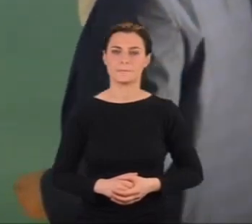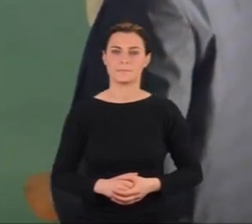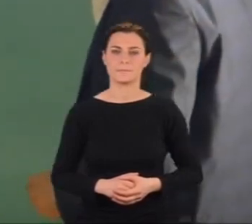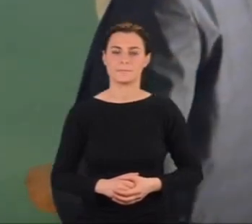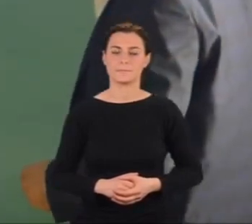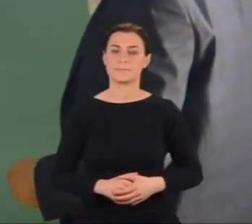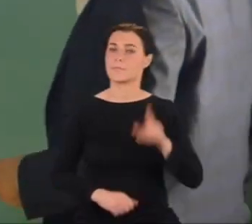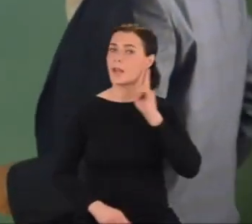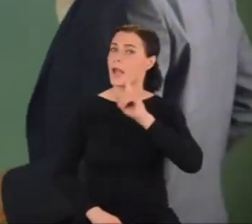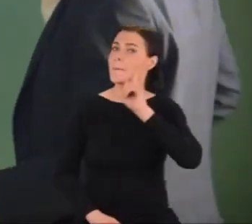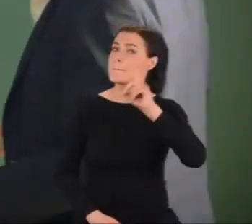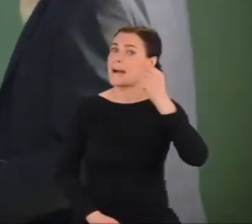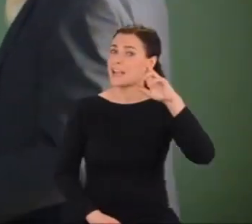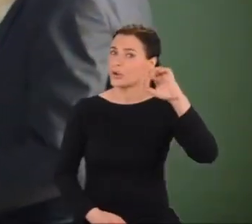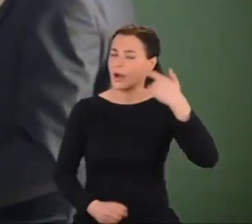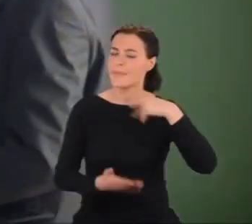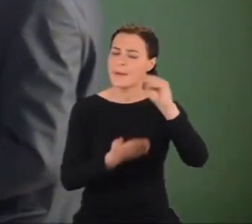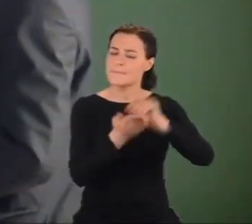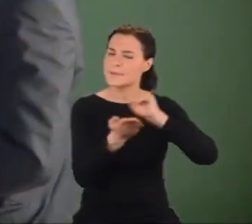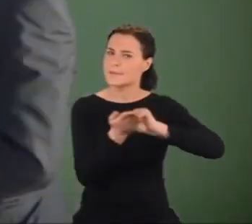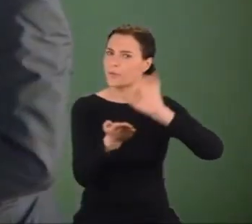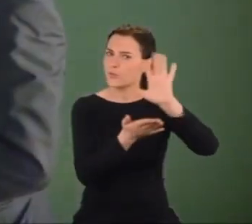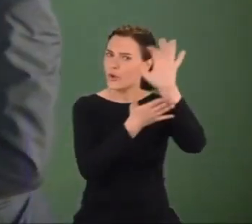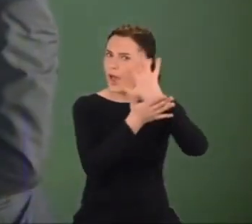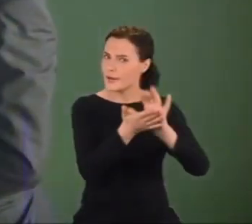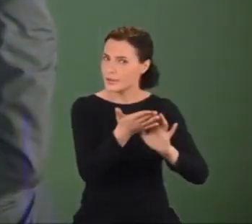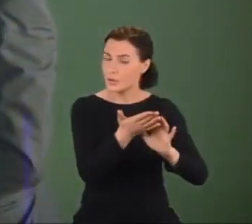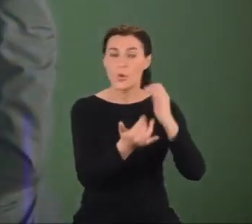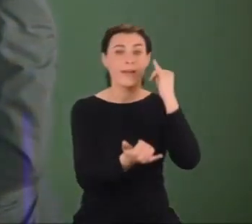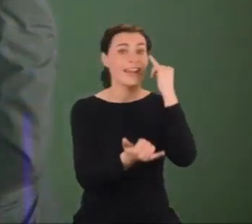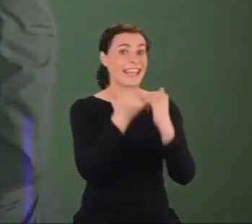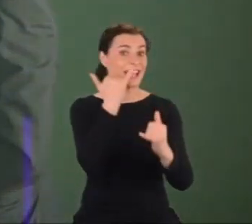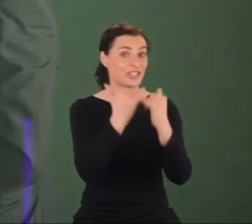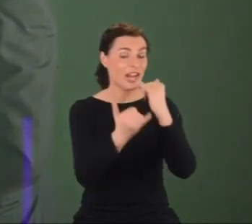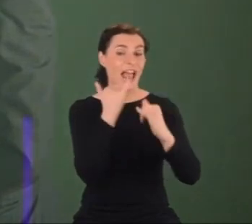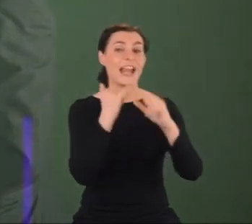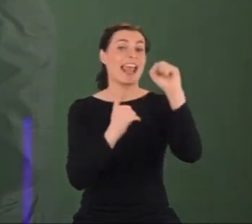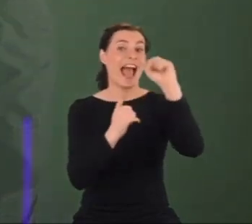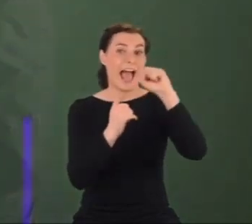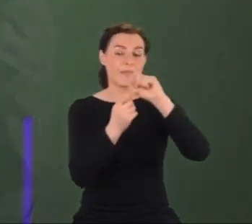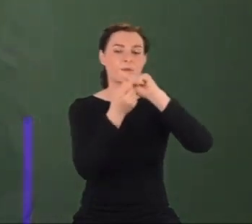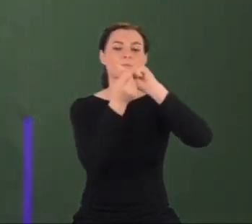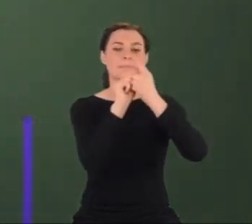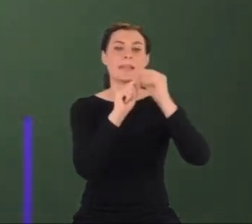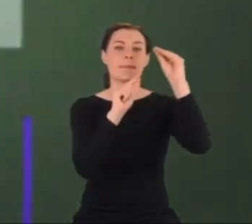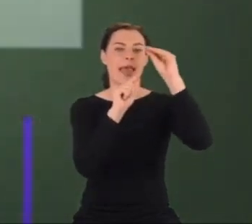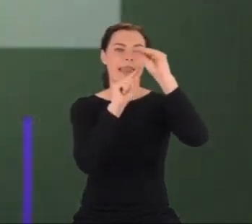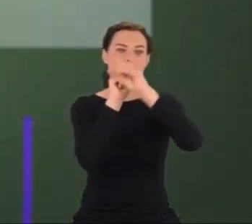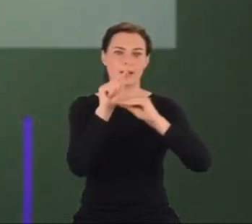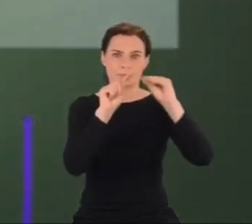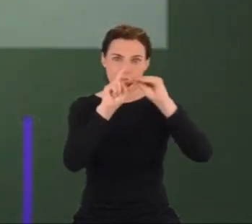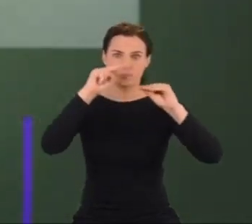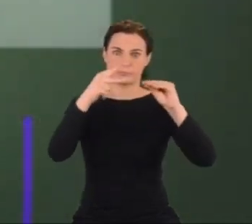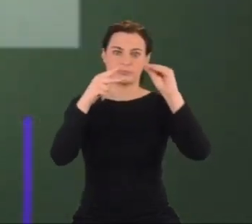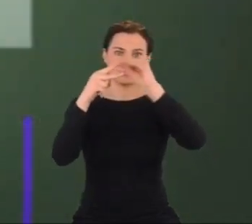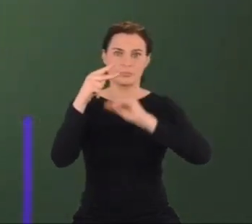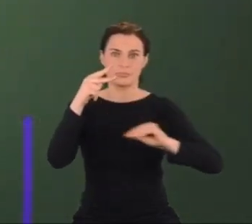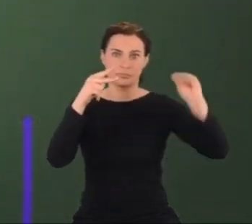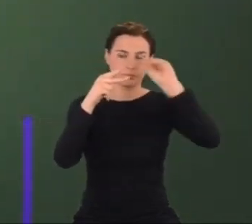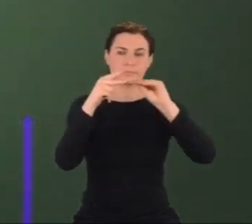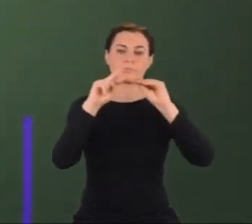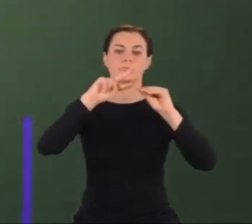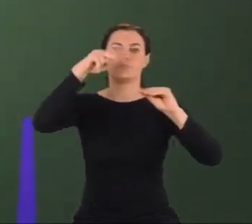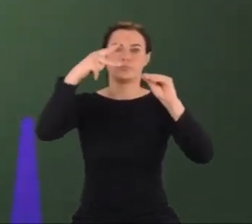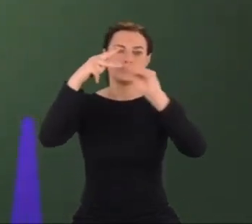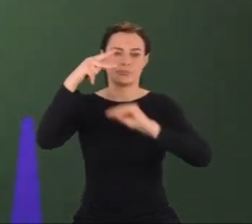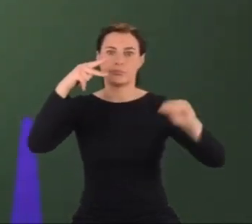Majorana w swoim artykule pokazał, że jeśli umieścimy atomy w zmiennym polu magnetycznym, pod